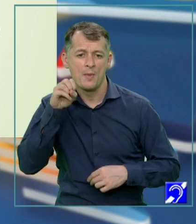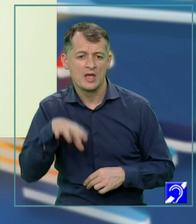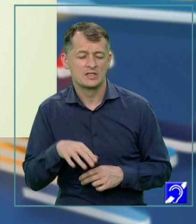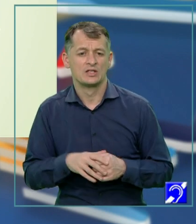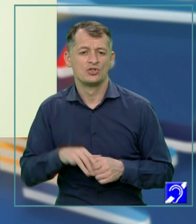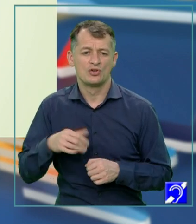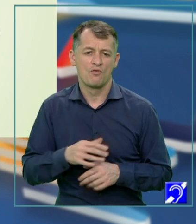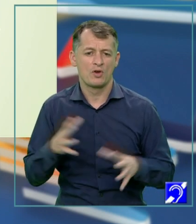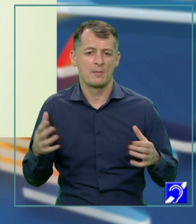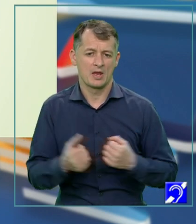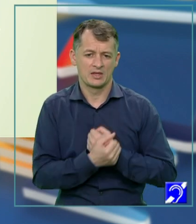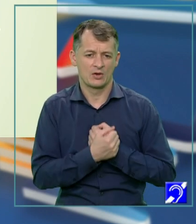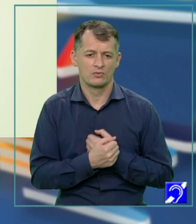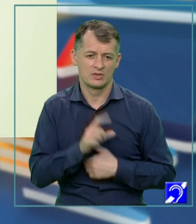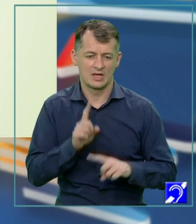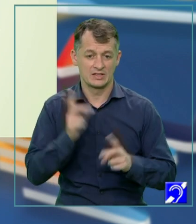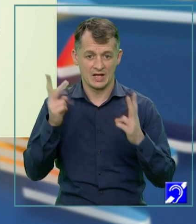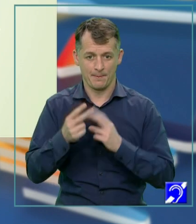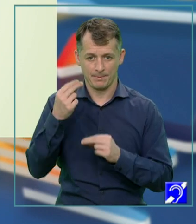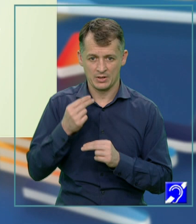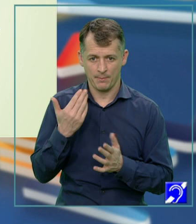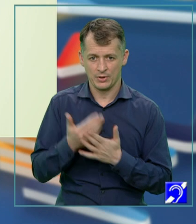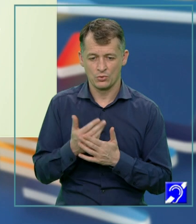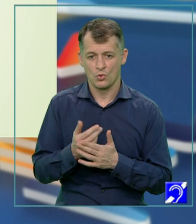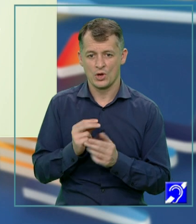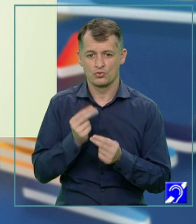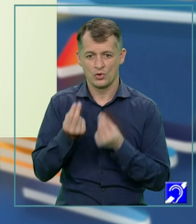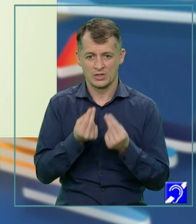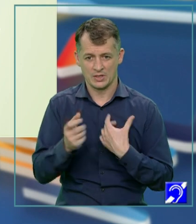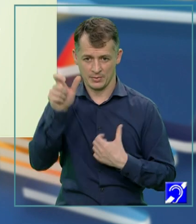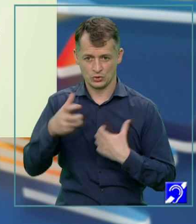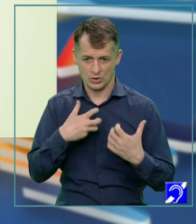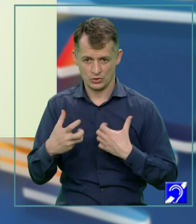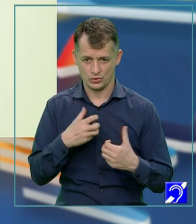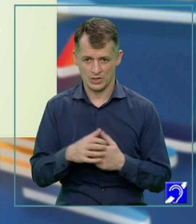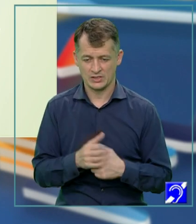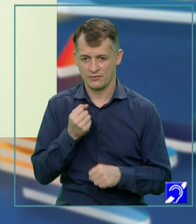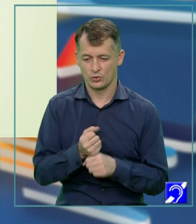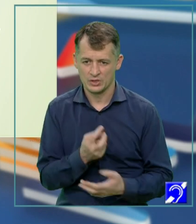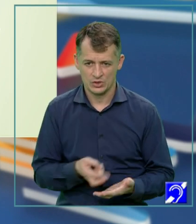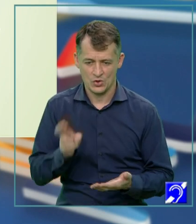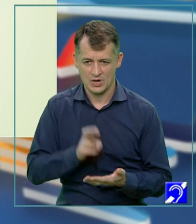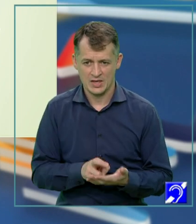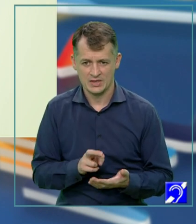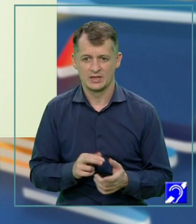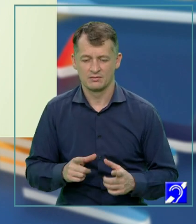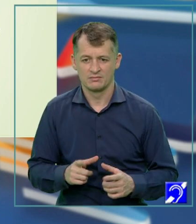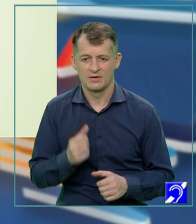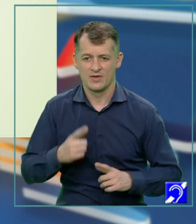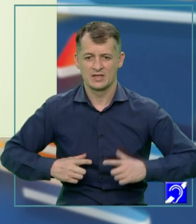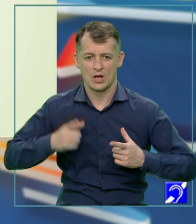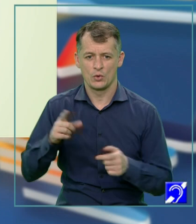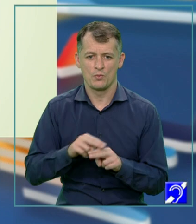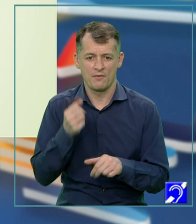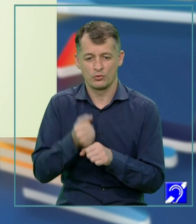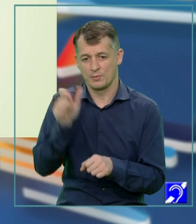și o foarte mare dragoste. Dacă înțeleg bine, ca să interpretați rolul, ați reconstituit realitatea lui așa cum a reconstituit-o